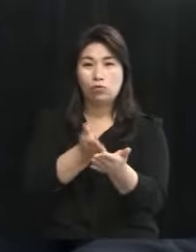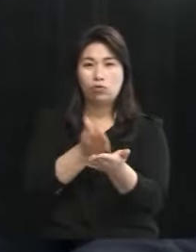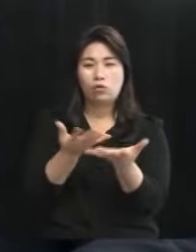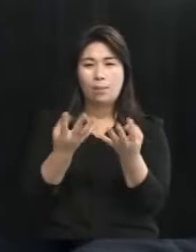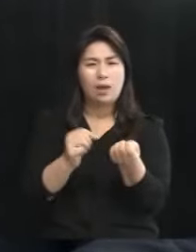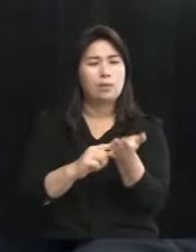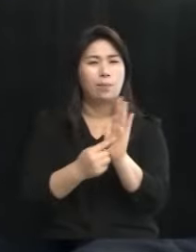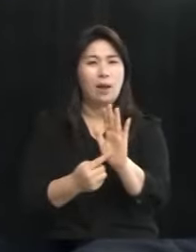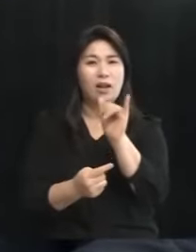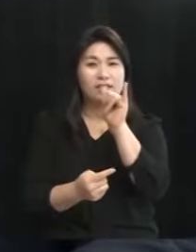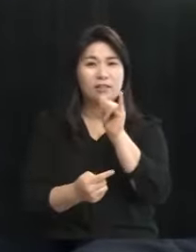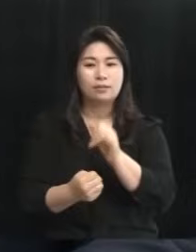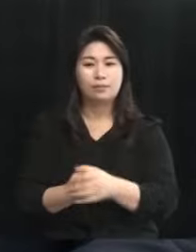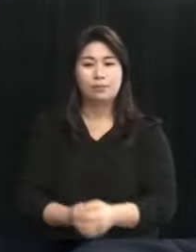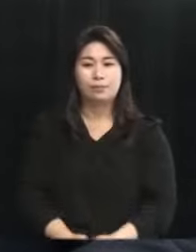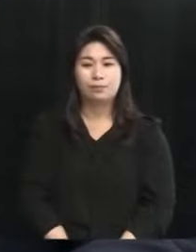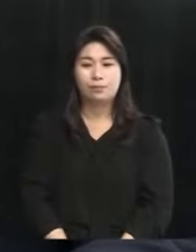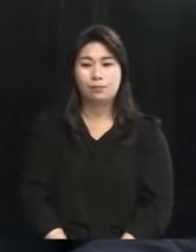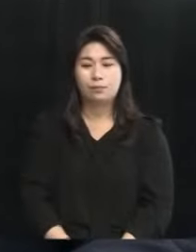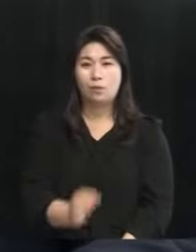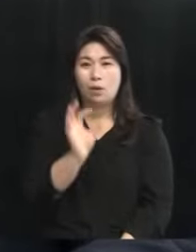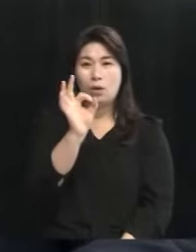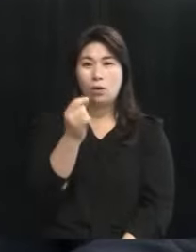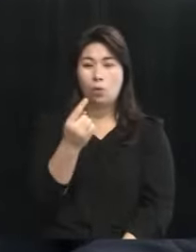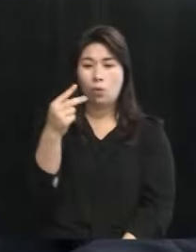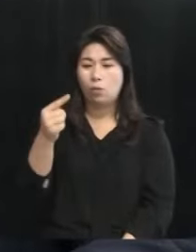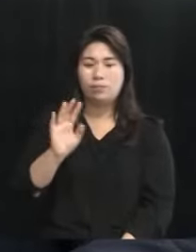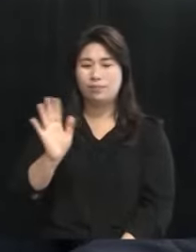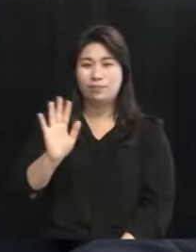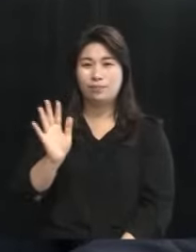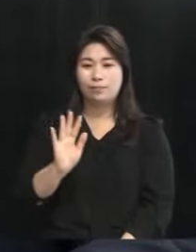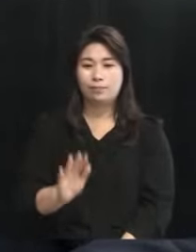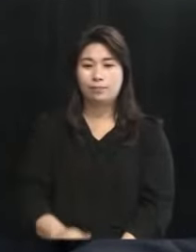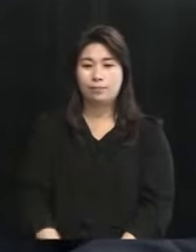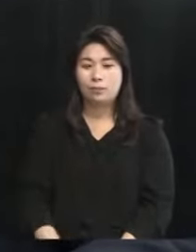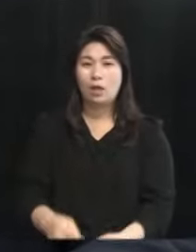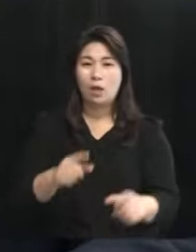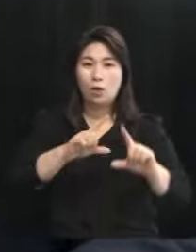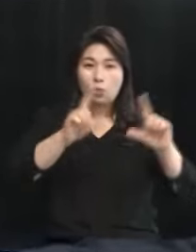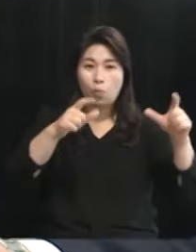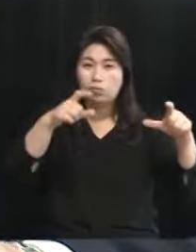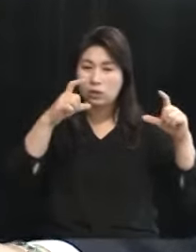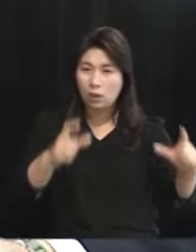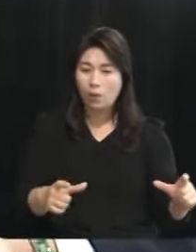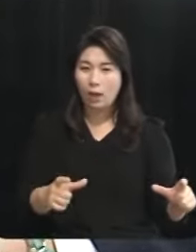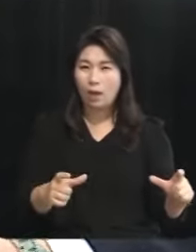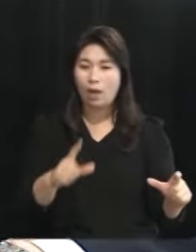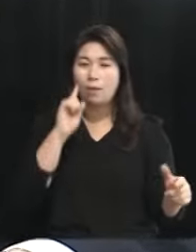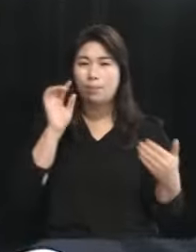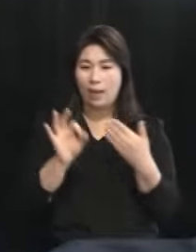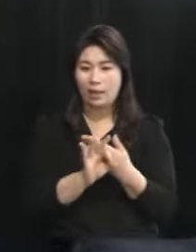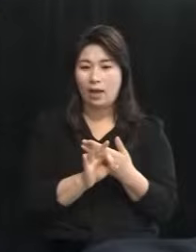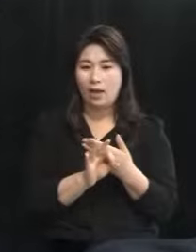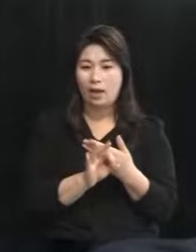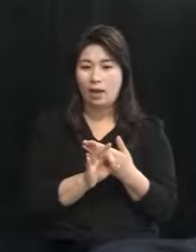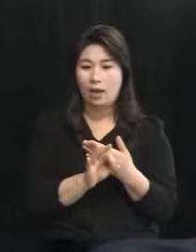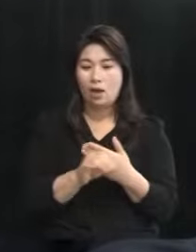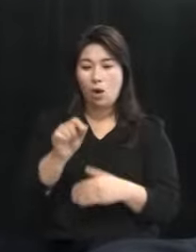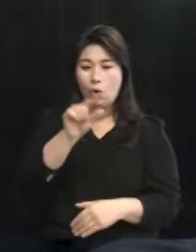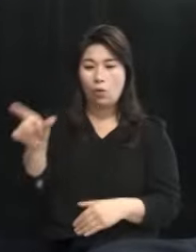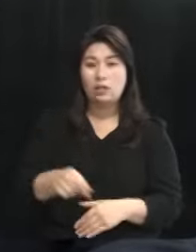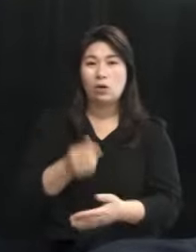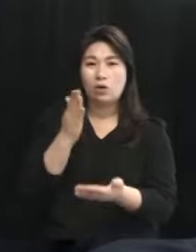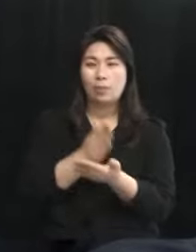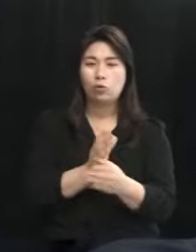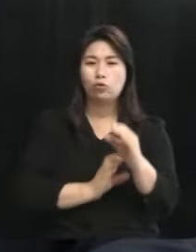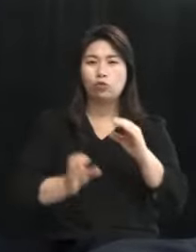됐었습니다 지금 어느 오등보공원 말씀하시는 건가요? 아닙니다 제 말은 동부지역에 월정리 말고 하수정말 처리장이